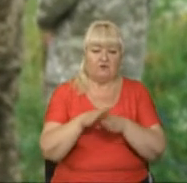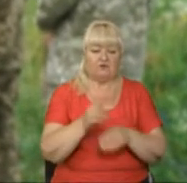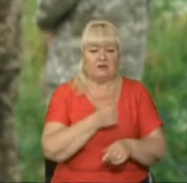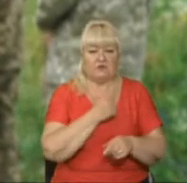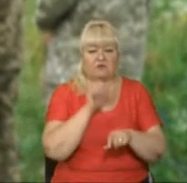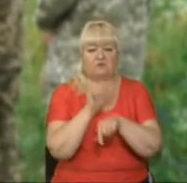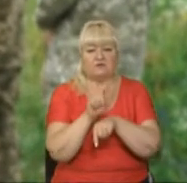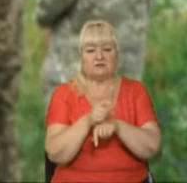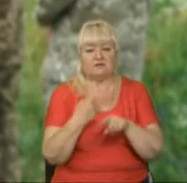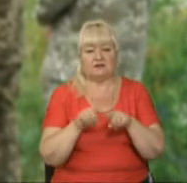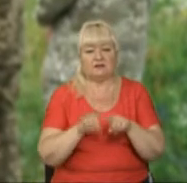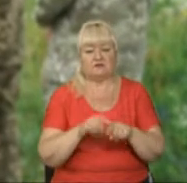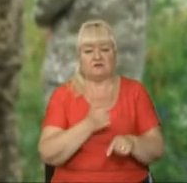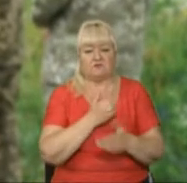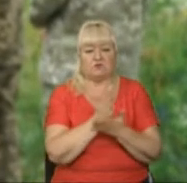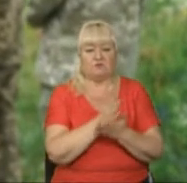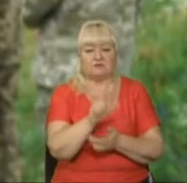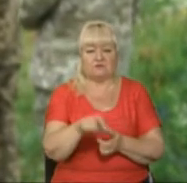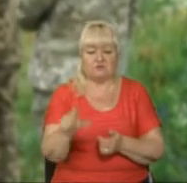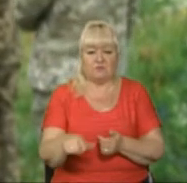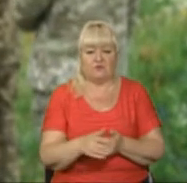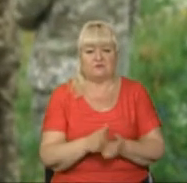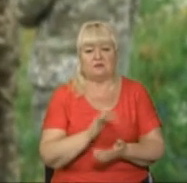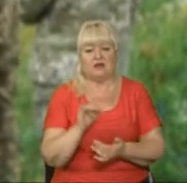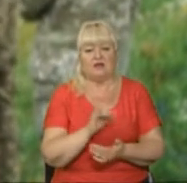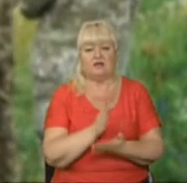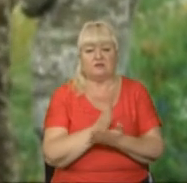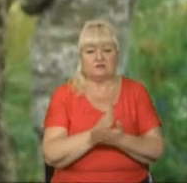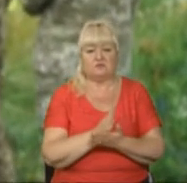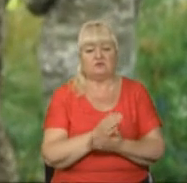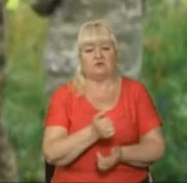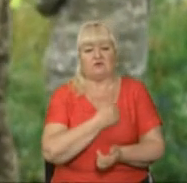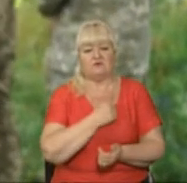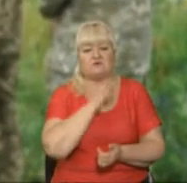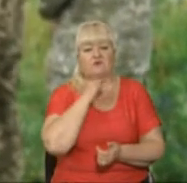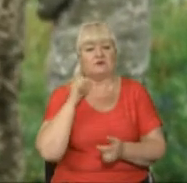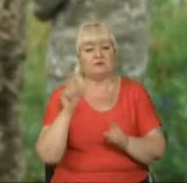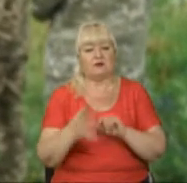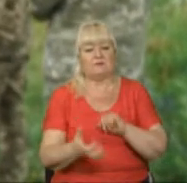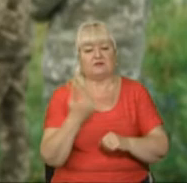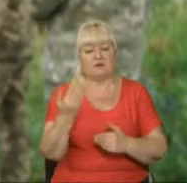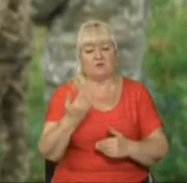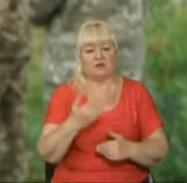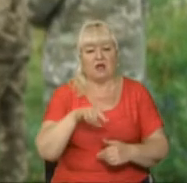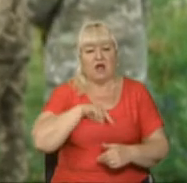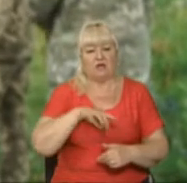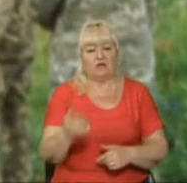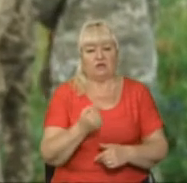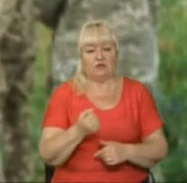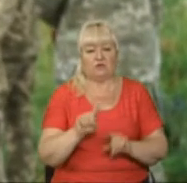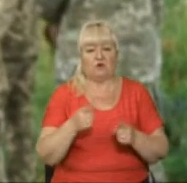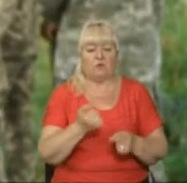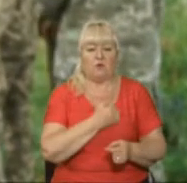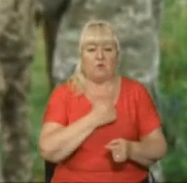завдання цим військовослужбовцем існують військові капелани, які підтримують їхній дух. Бо бойовий дух